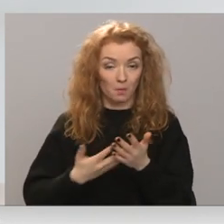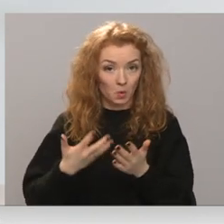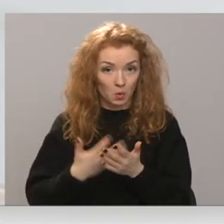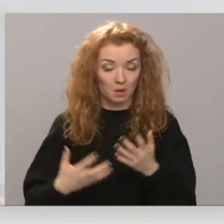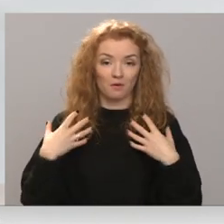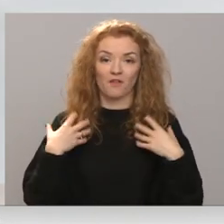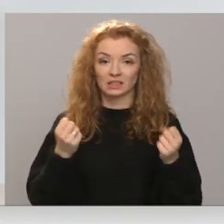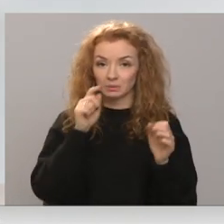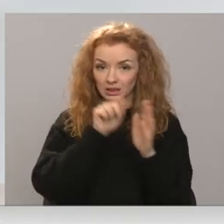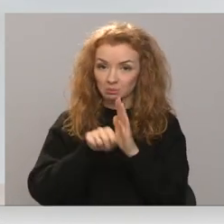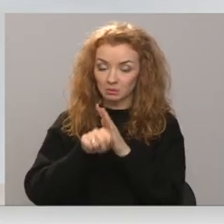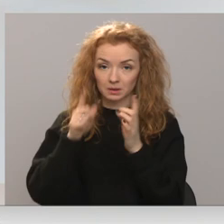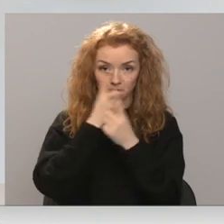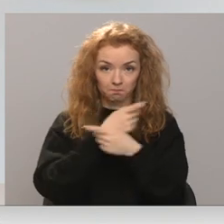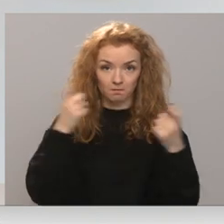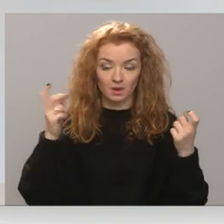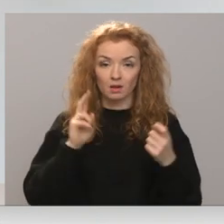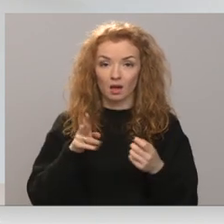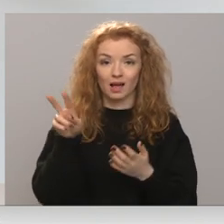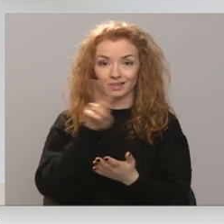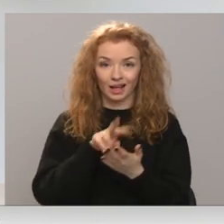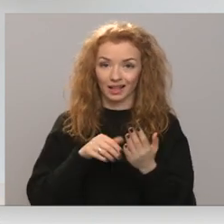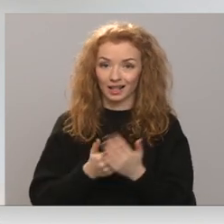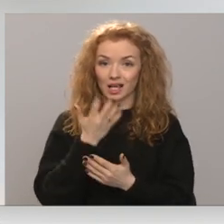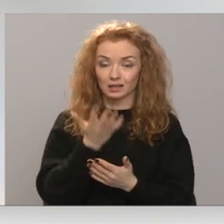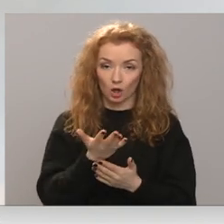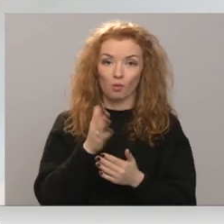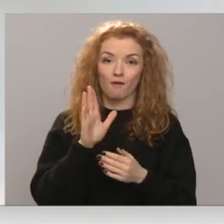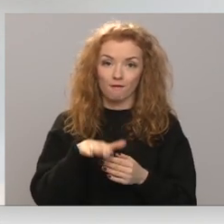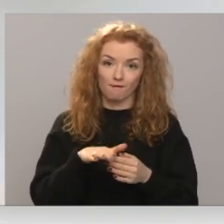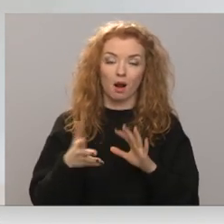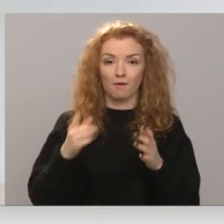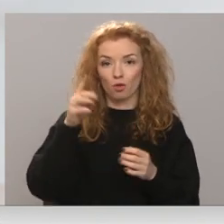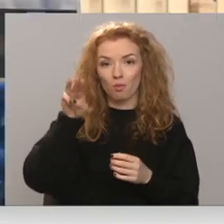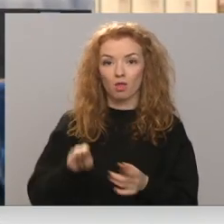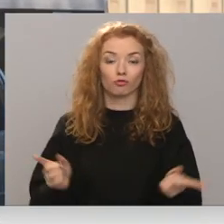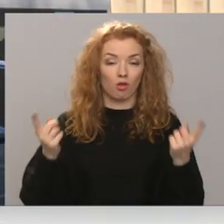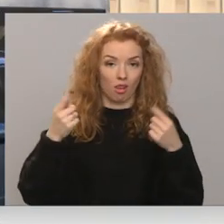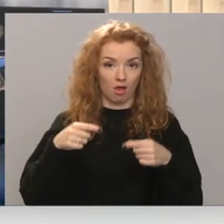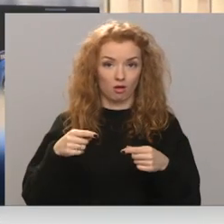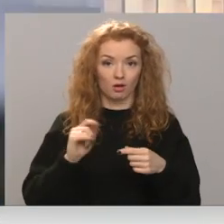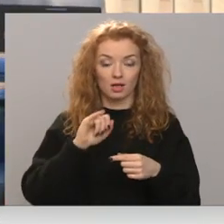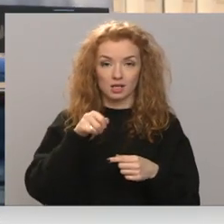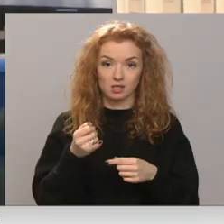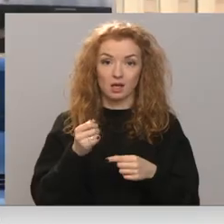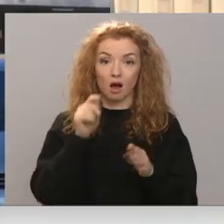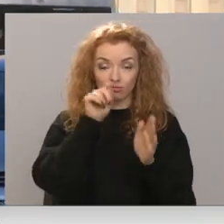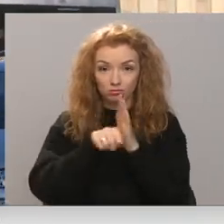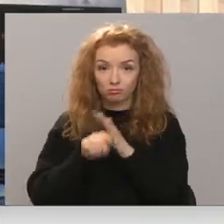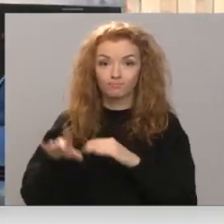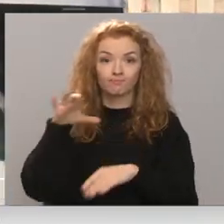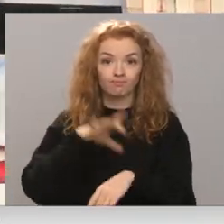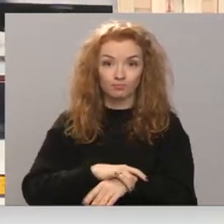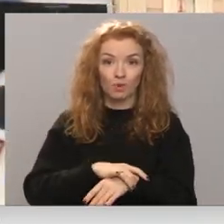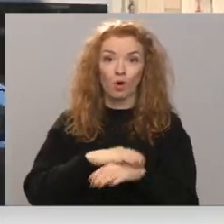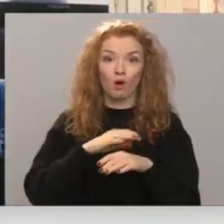Veselības inspekcija informē, ka iesnieguma izskatīšanas laiks var aizņemt vairākā mēnesi. Ja inspekcija atklāja nepamatotīs